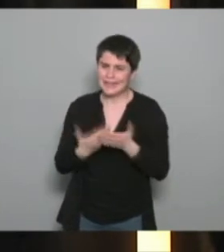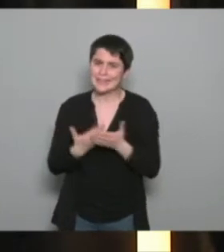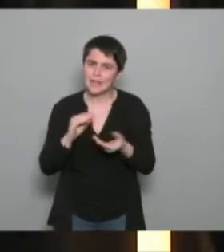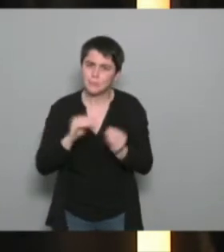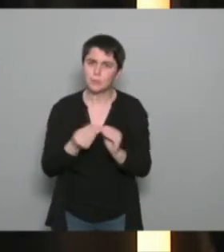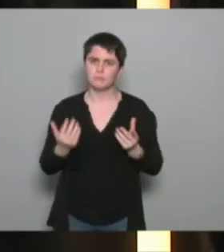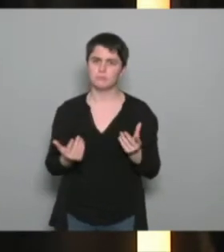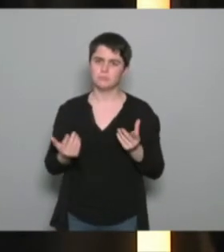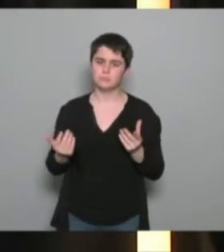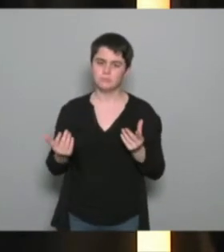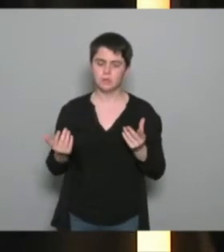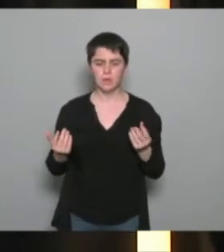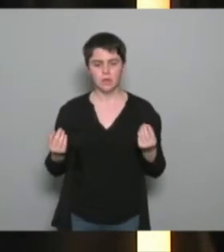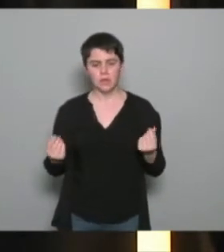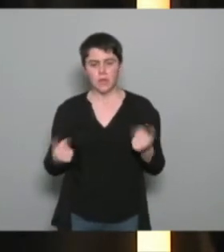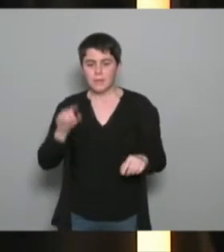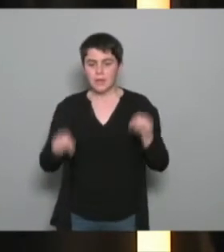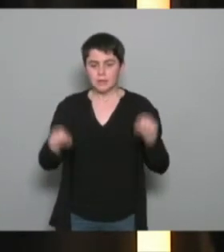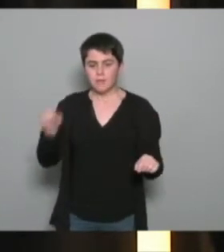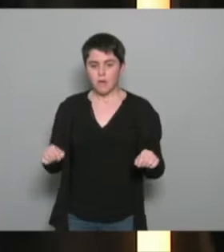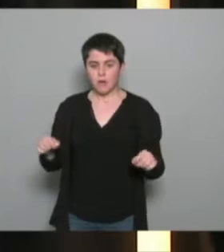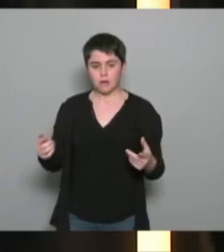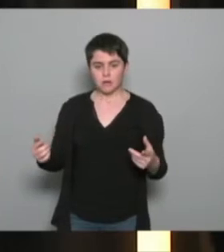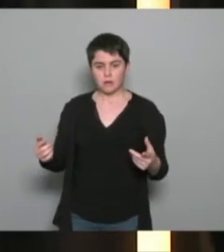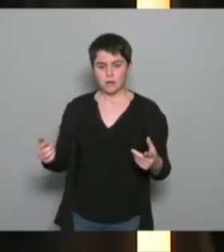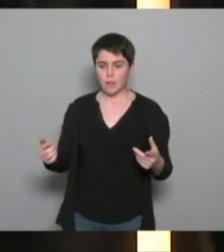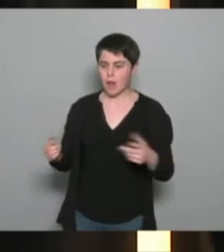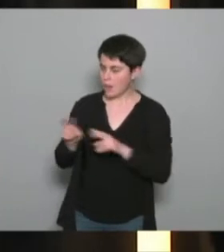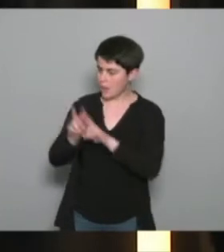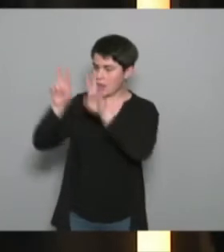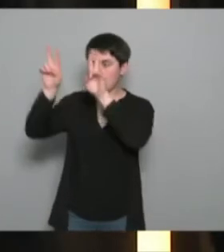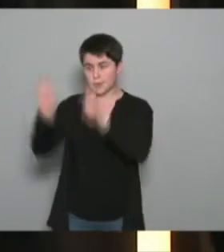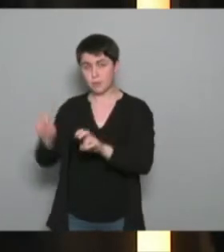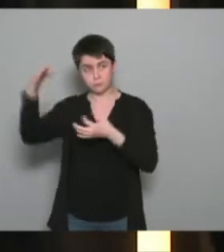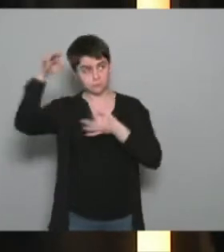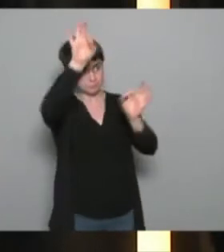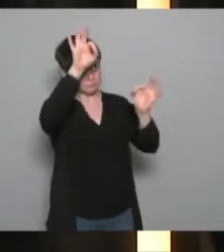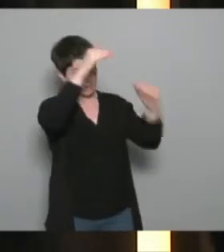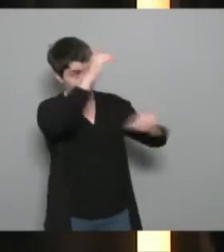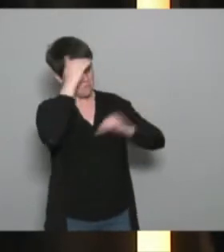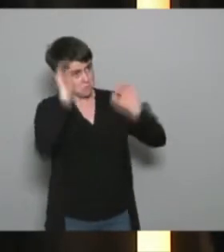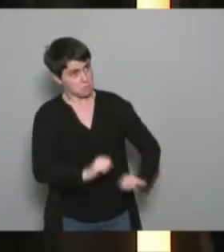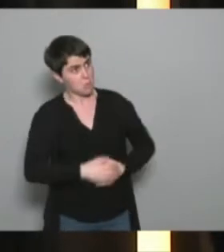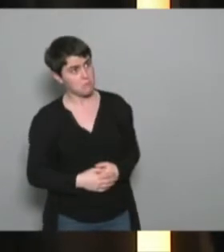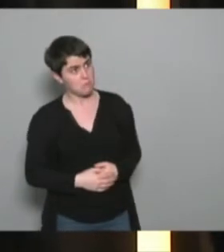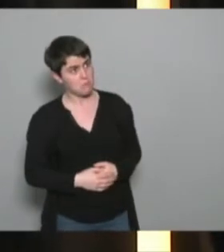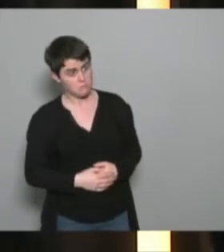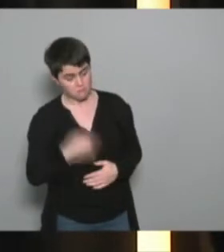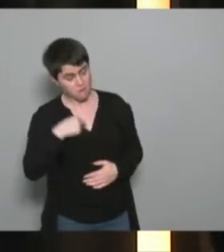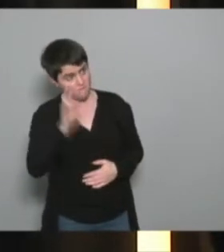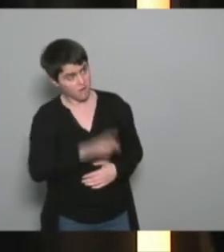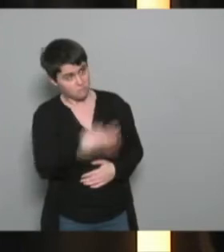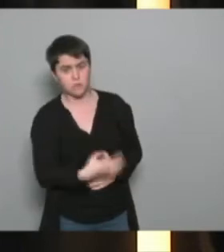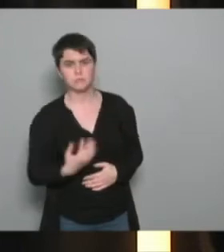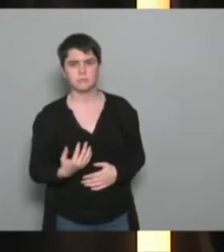et que parfois le diplôme donne de la crédibilité parce qu va agir là-dessus et c'est ça en fait qui pose